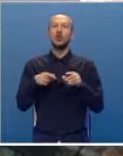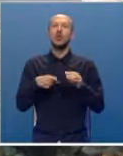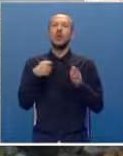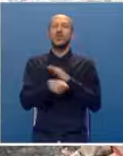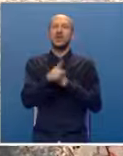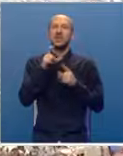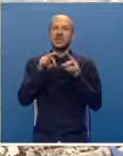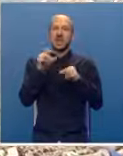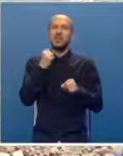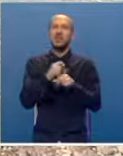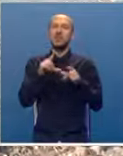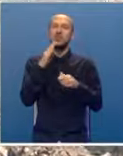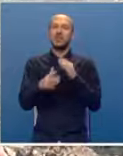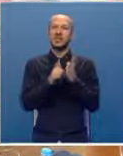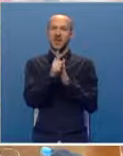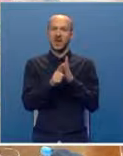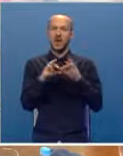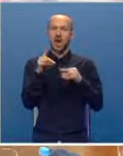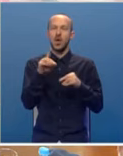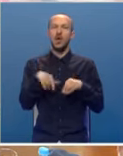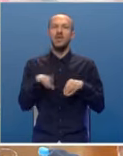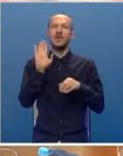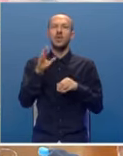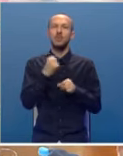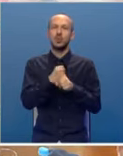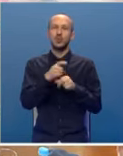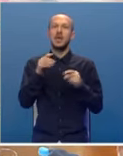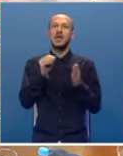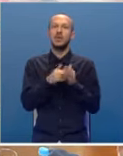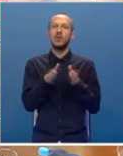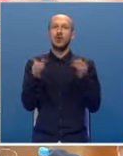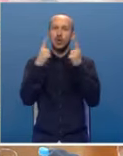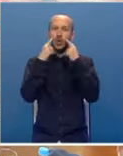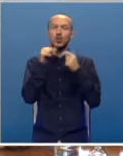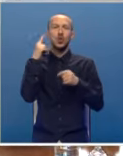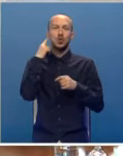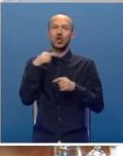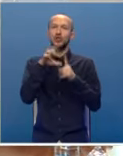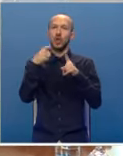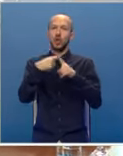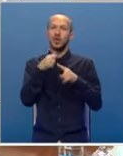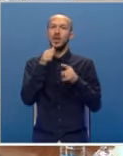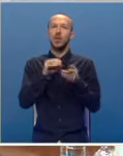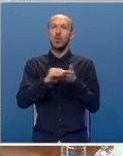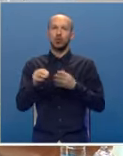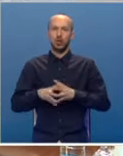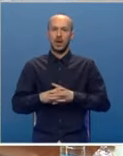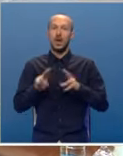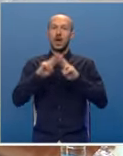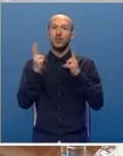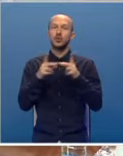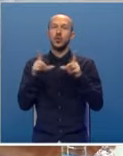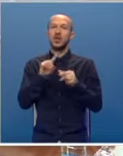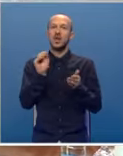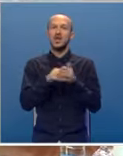kojima se Sattler bavi u posljednje vrijeme, ali i na ovaj njegov postupak treba otvoriti oči i uši, kaže Dodik i poručuje da Evropskoj